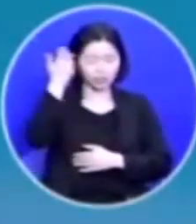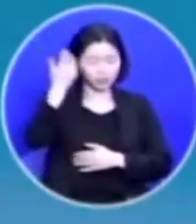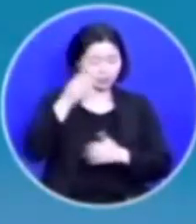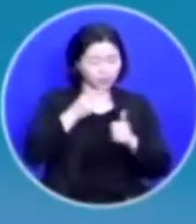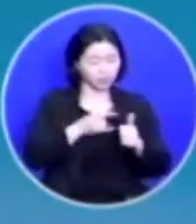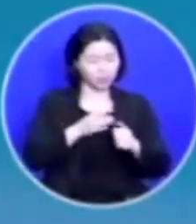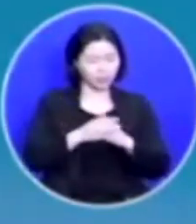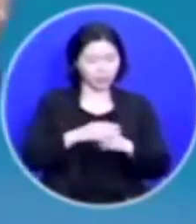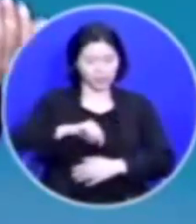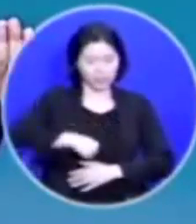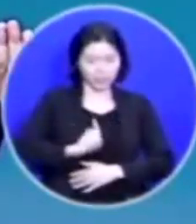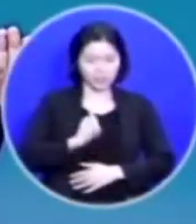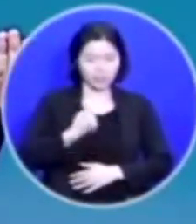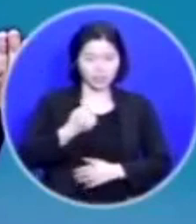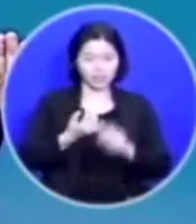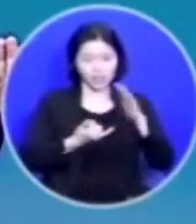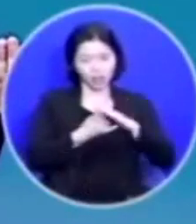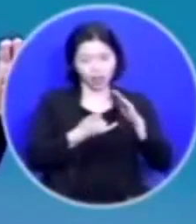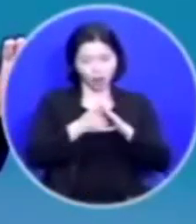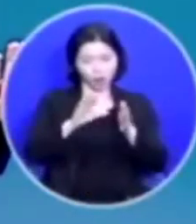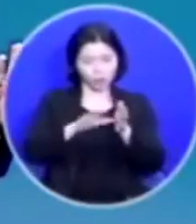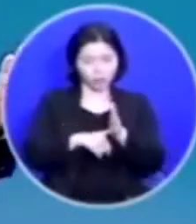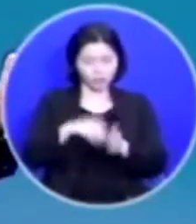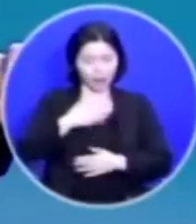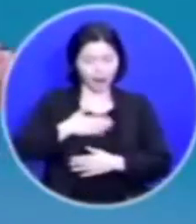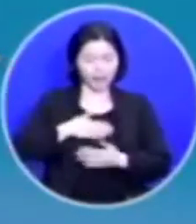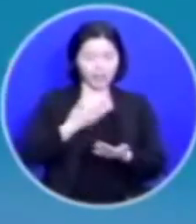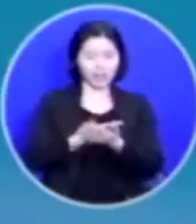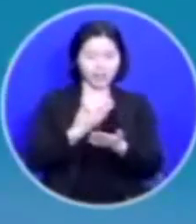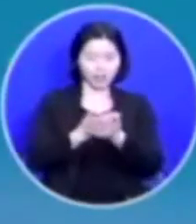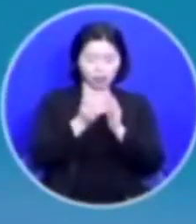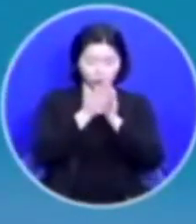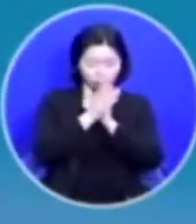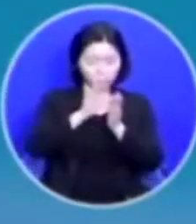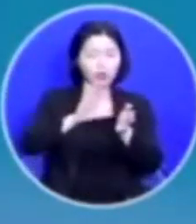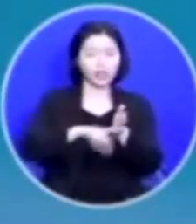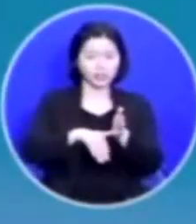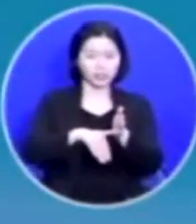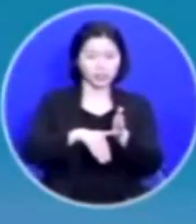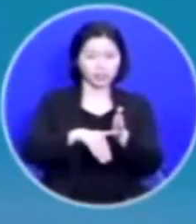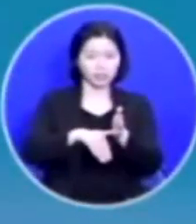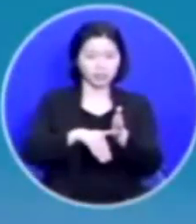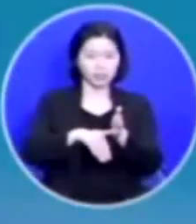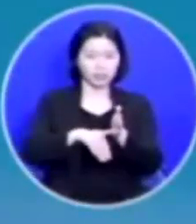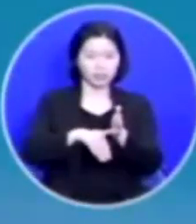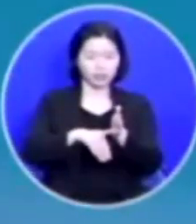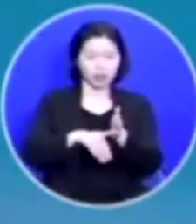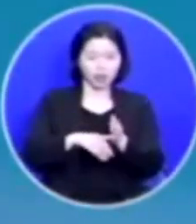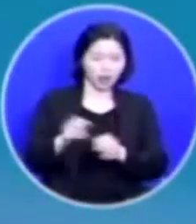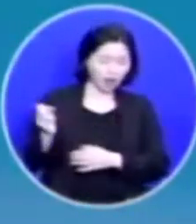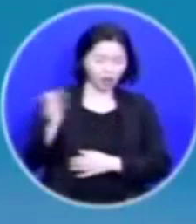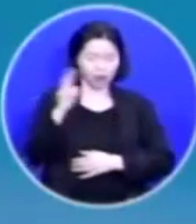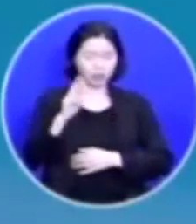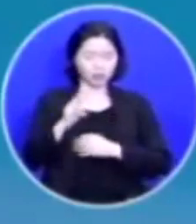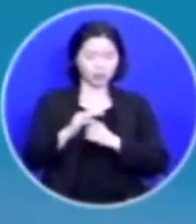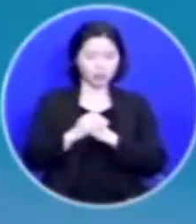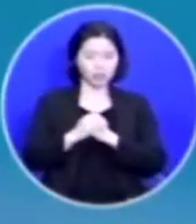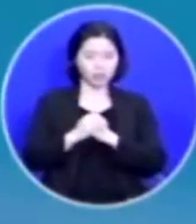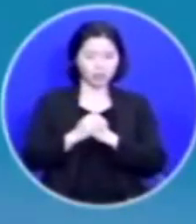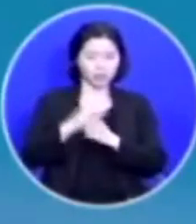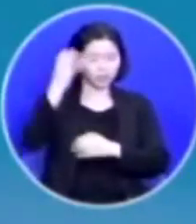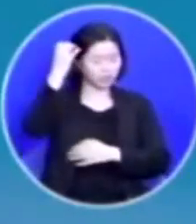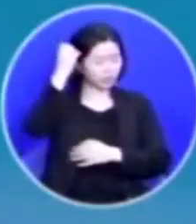자신의 어린 시절을 알게 해달라고 기도할 때 소스라치게 정말